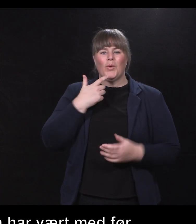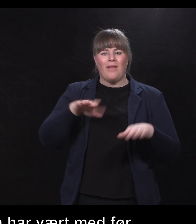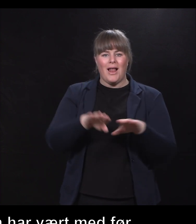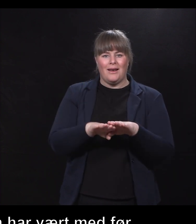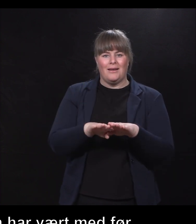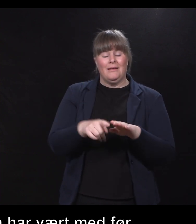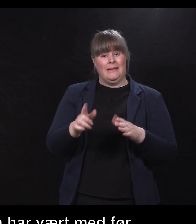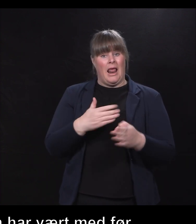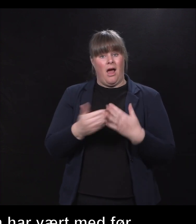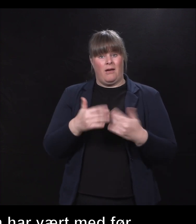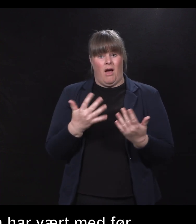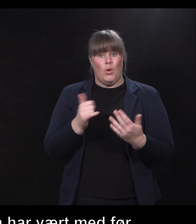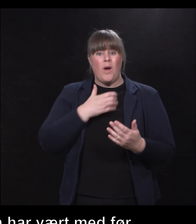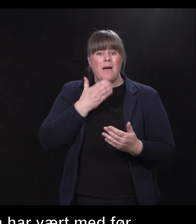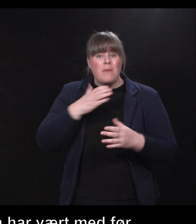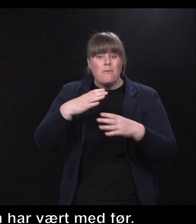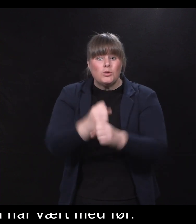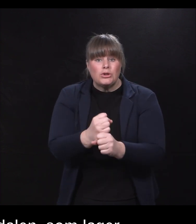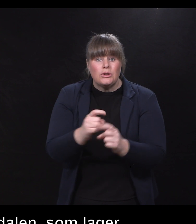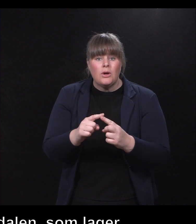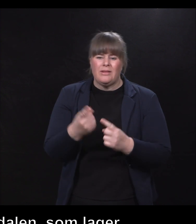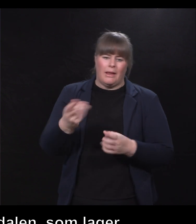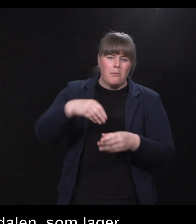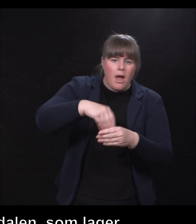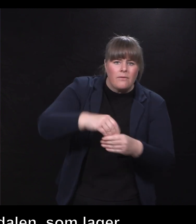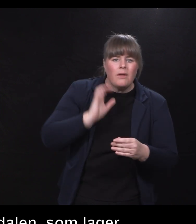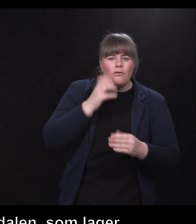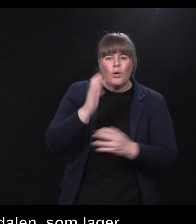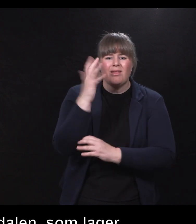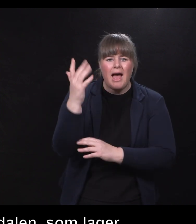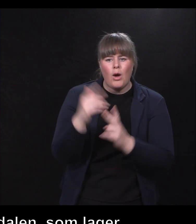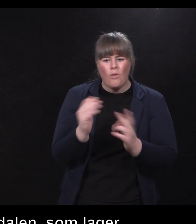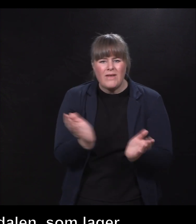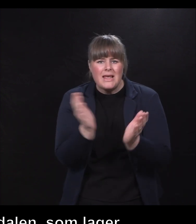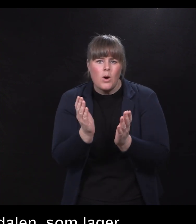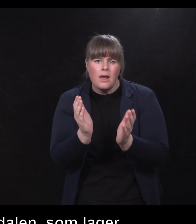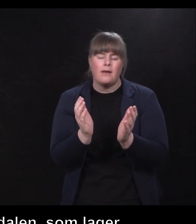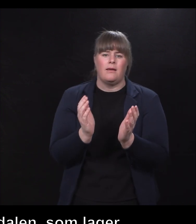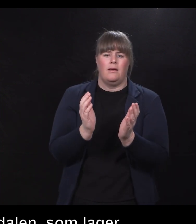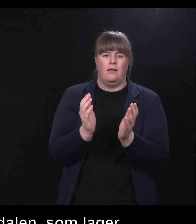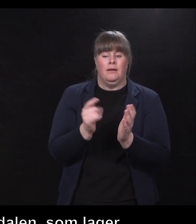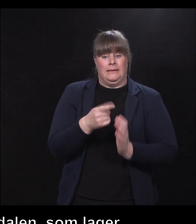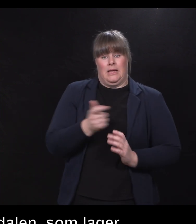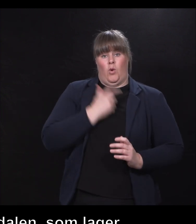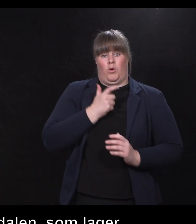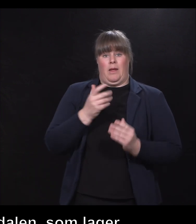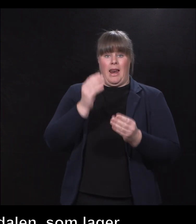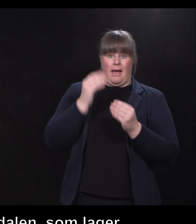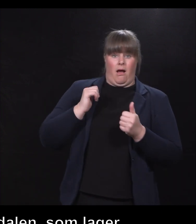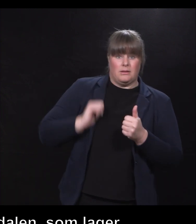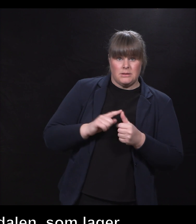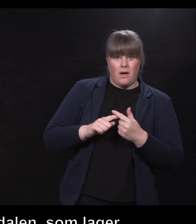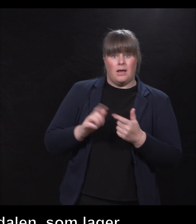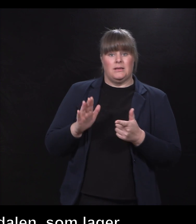eplemost og planter og vedlikeholder frukttrær. Ungdommene som deltar lærer både ansvar og samhold.